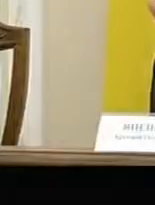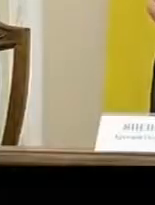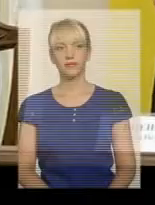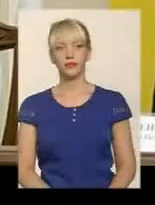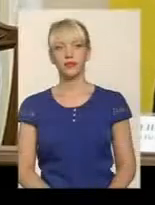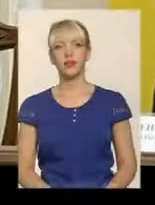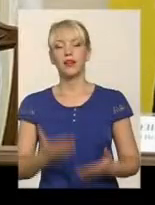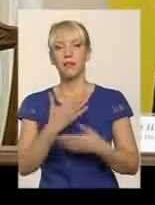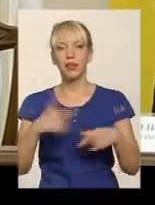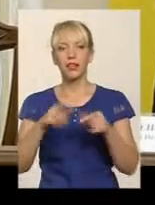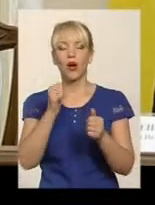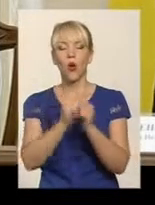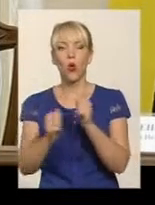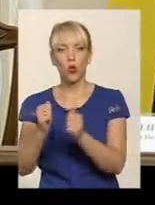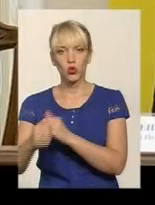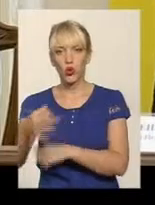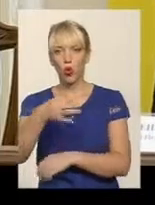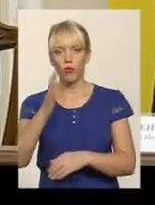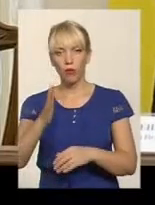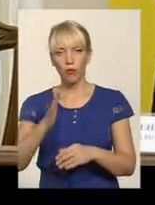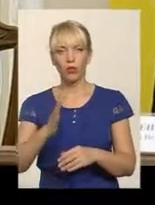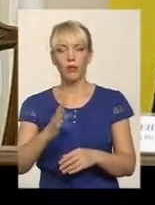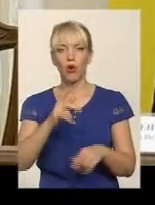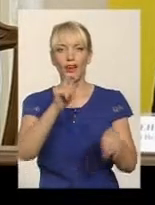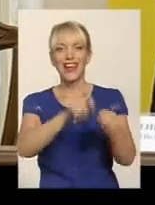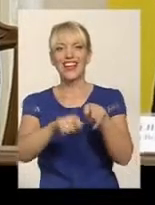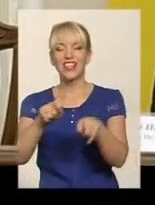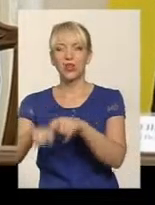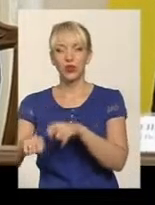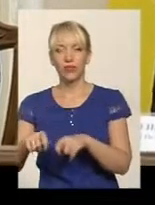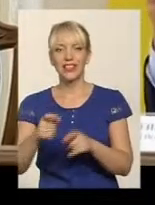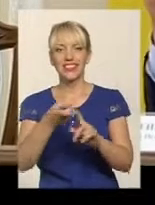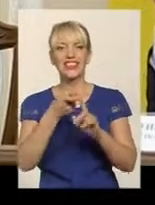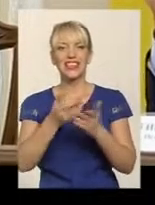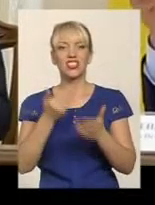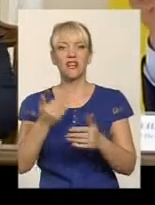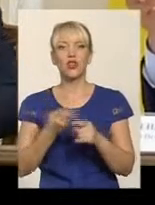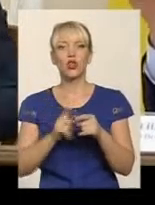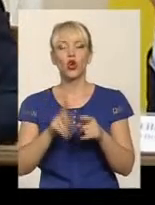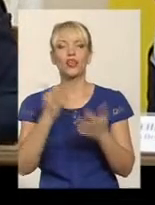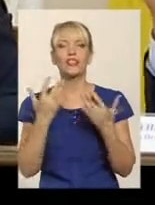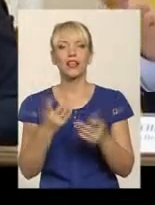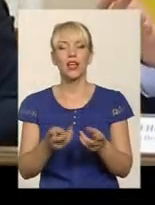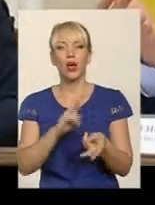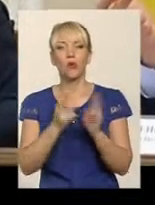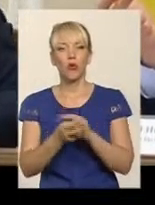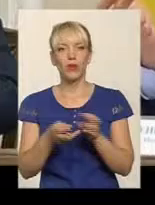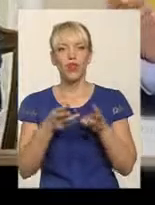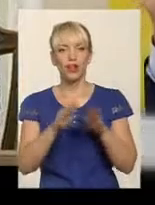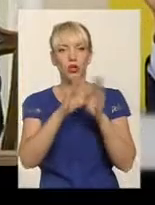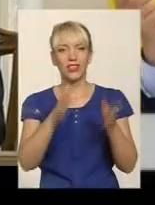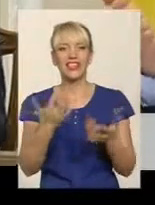Ми тепер кожну область будемо рейтингувати в залежності від того, скільки поміняли котлів, наскільки зменшили